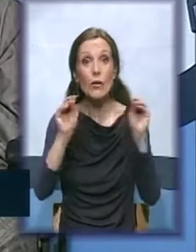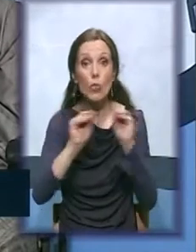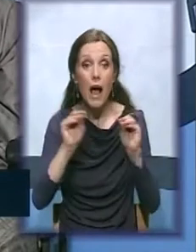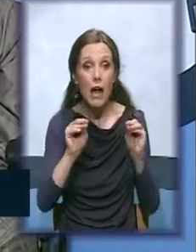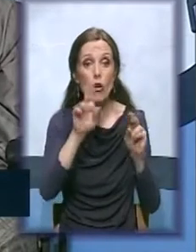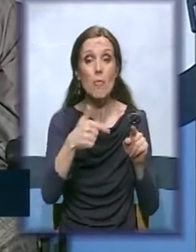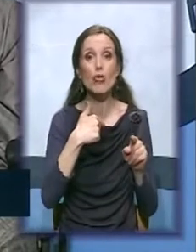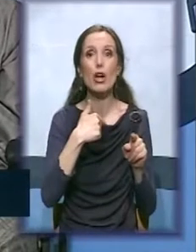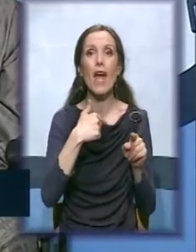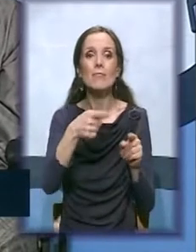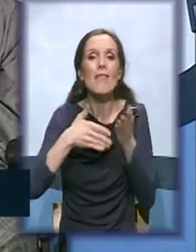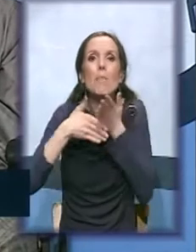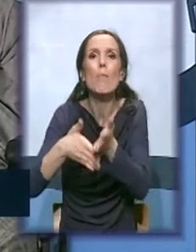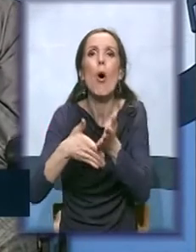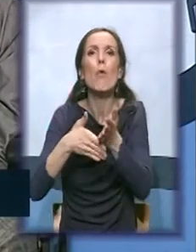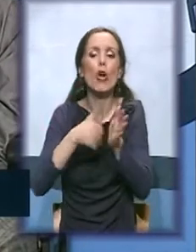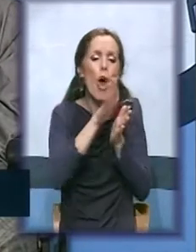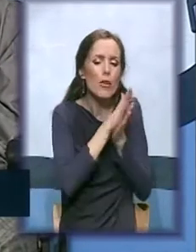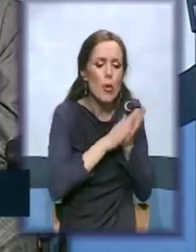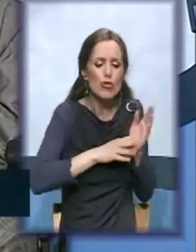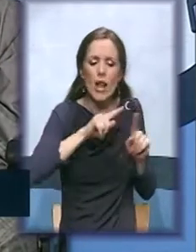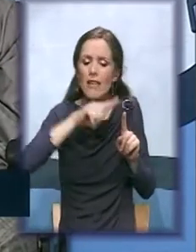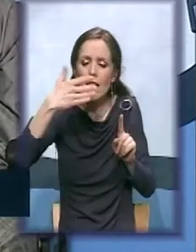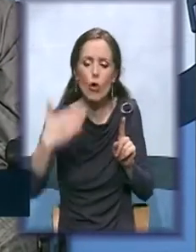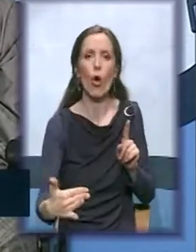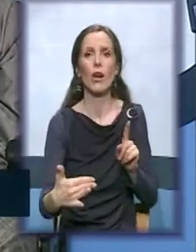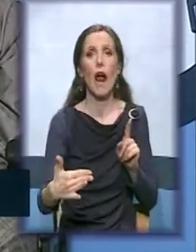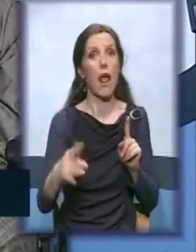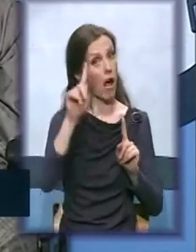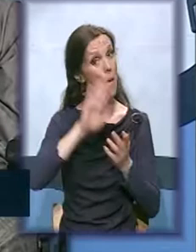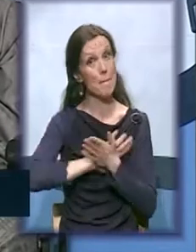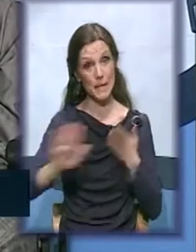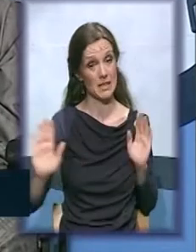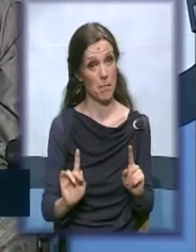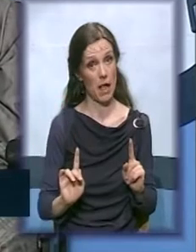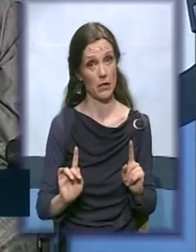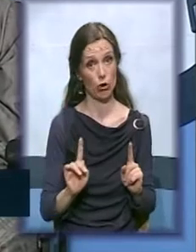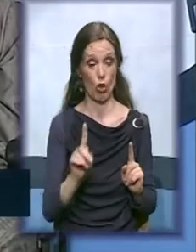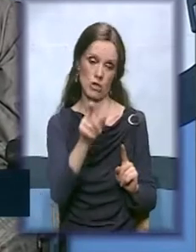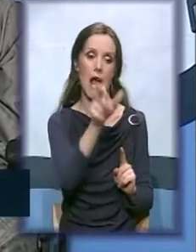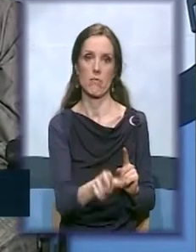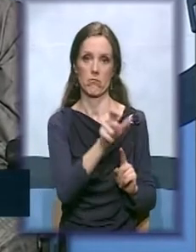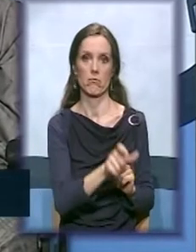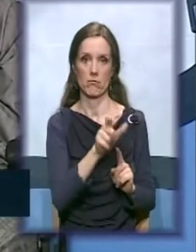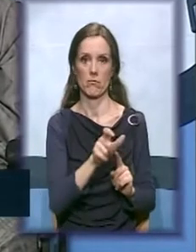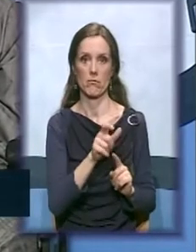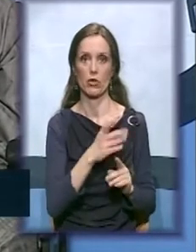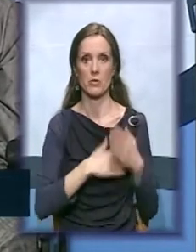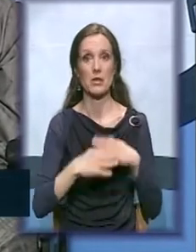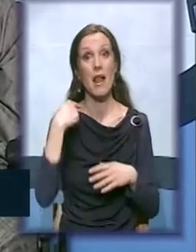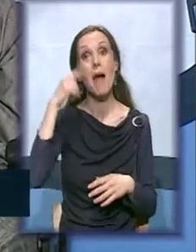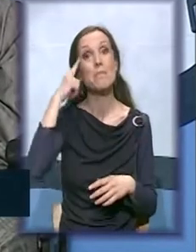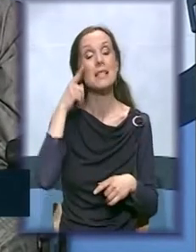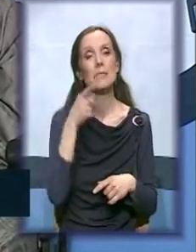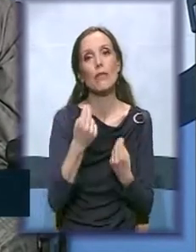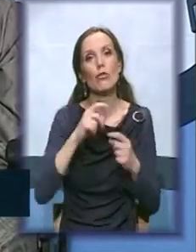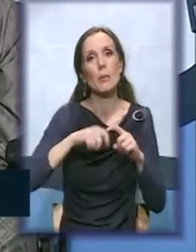od učetka do kraja postupka i to sve. Besputno mislim da je dobar resurs da može da se